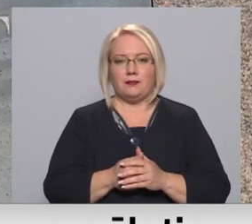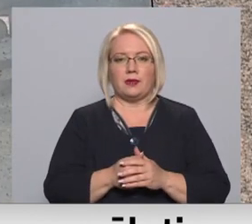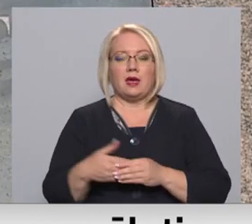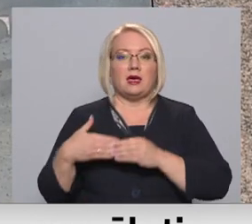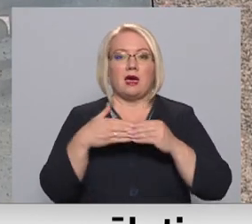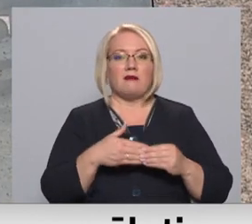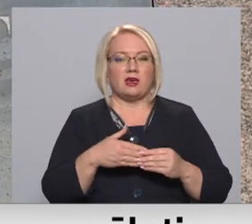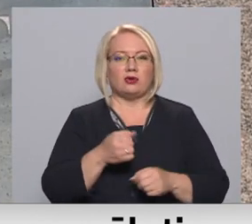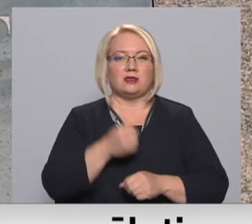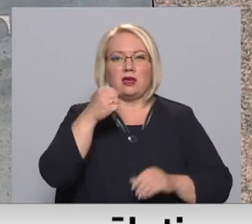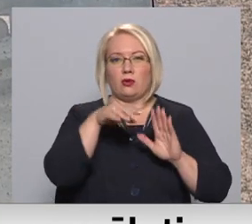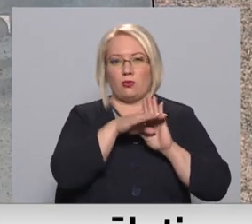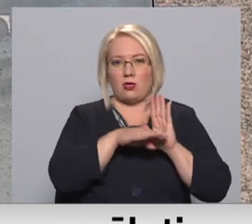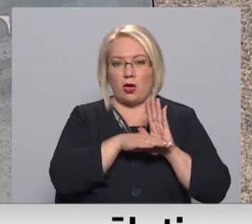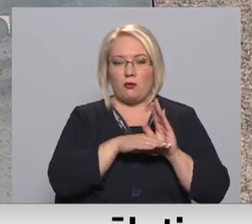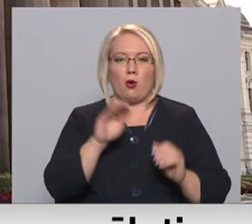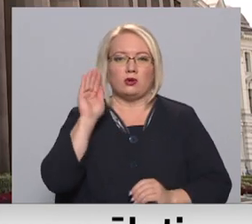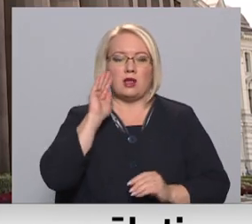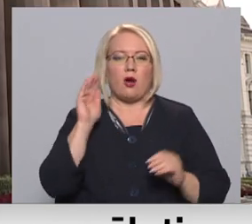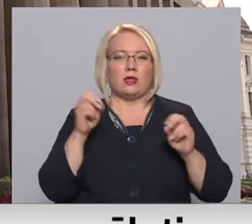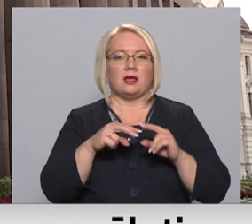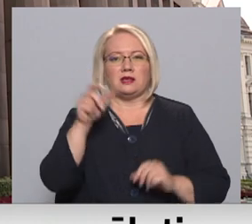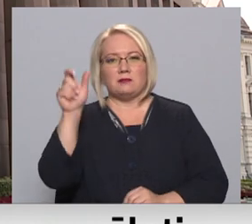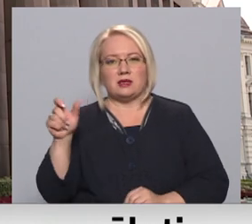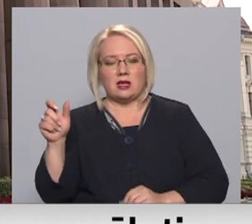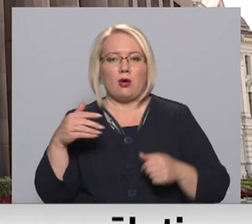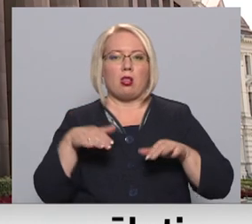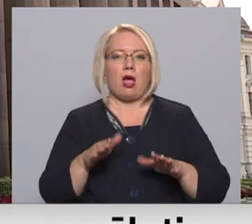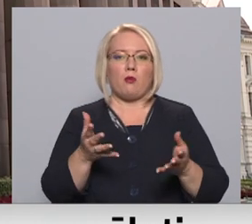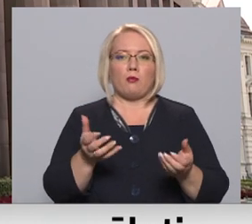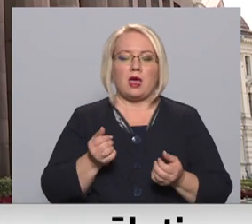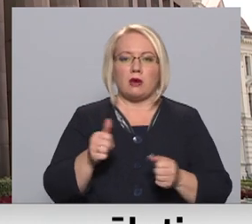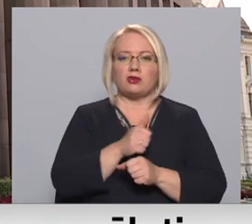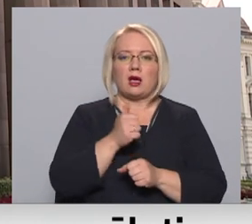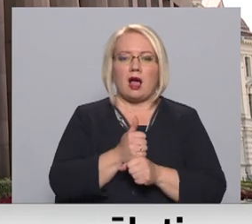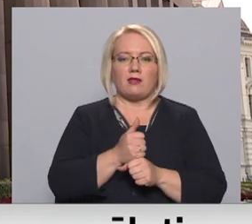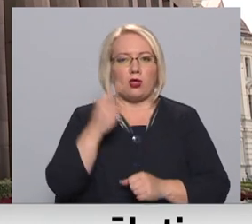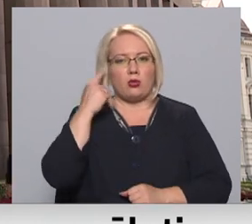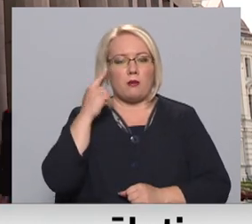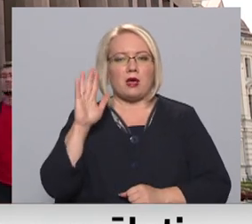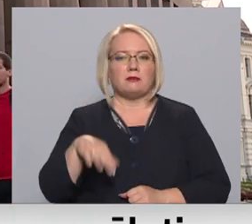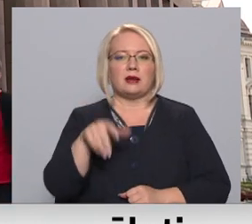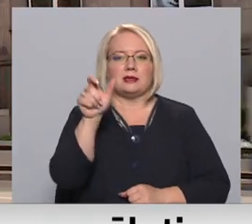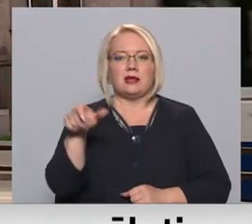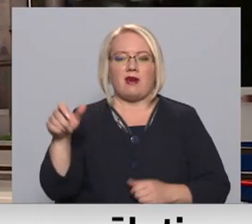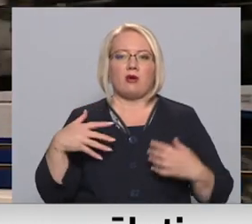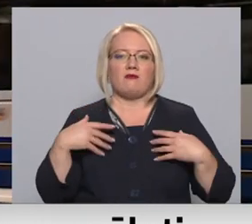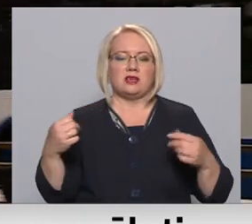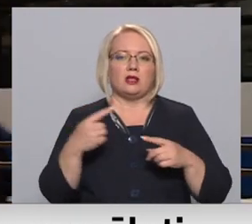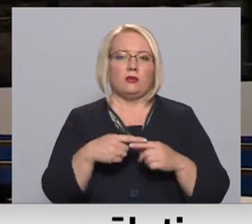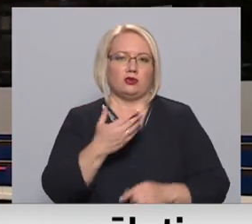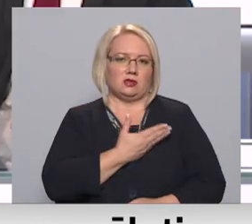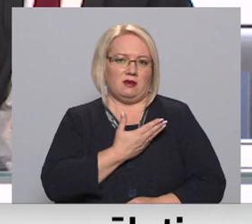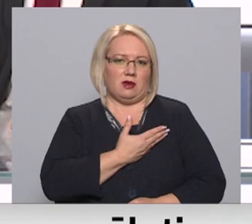Ieviešot ierobežojumus, esot uzklaustīti eksperti un lēmumu pieņemšanā galvenokārt domāts par cilvēku veselību un dzīvību.